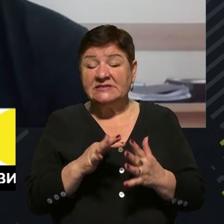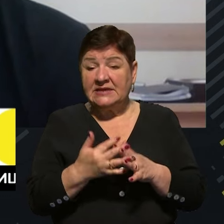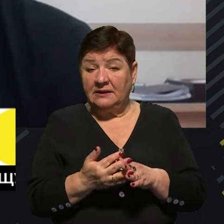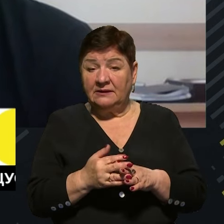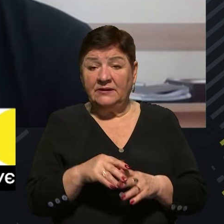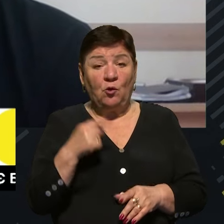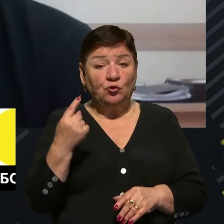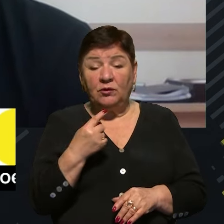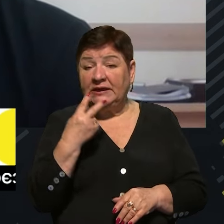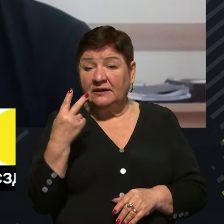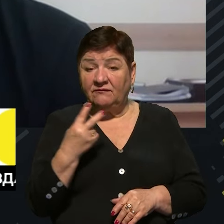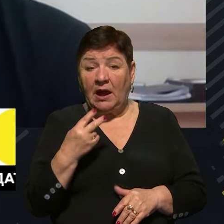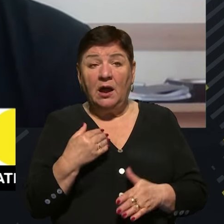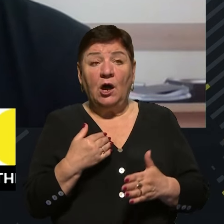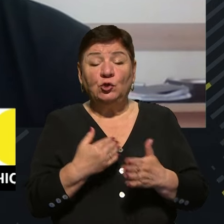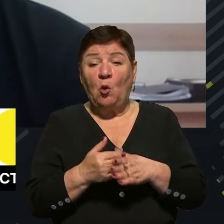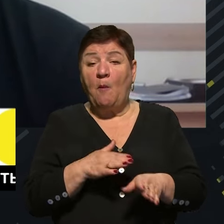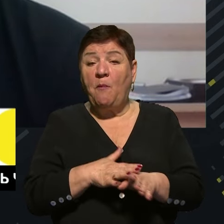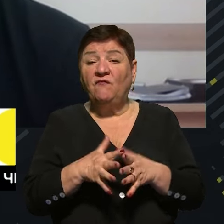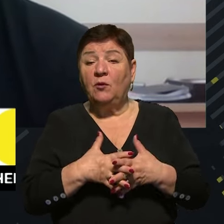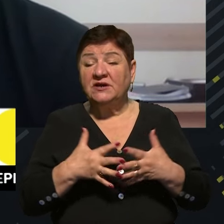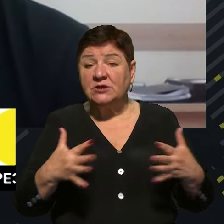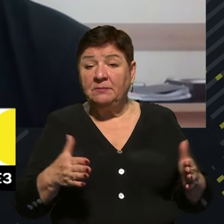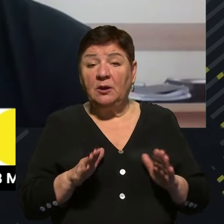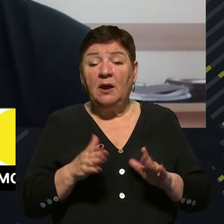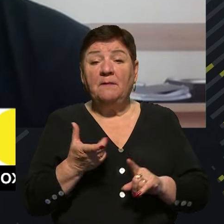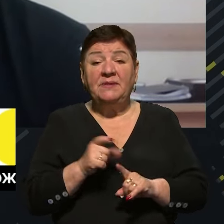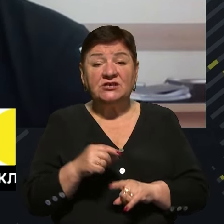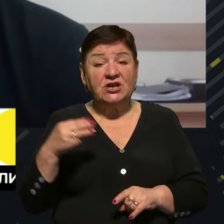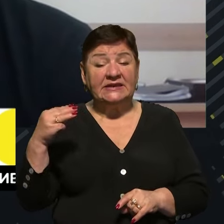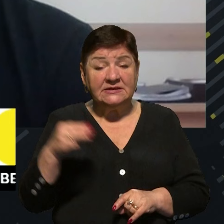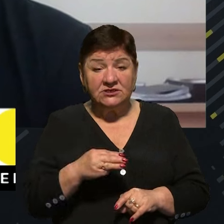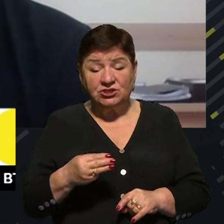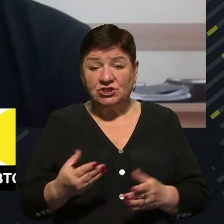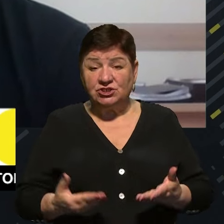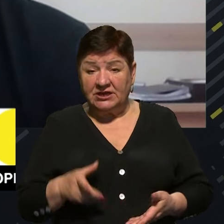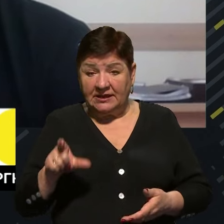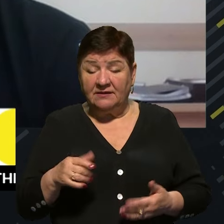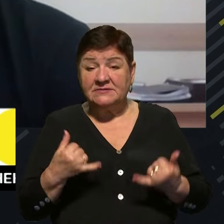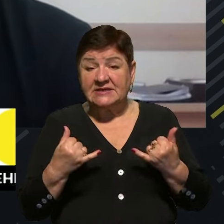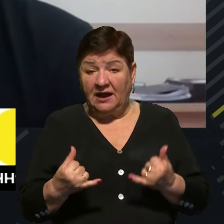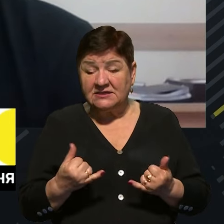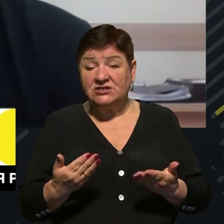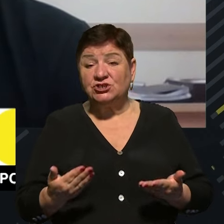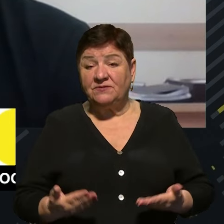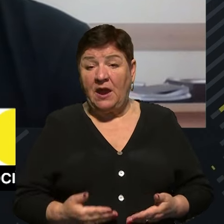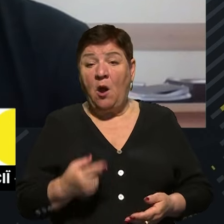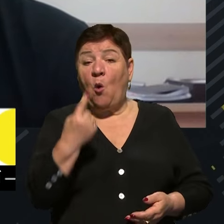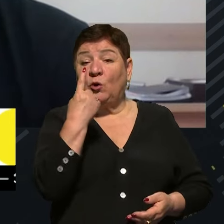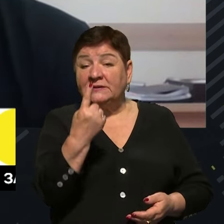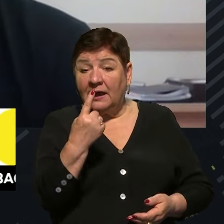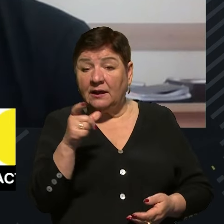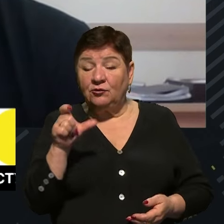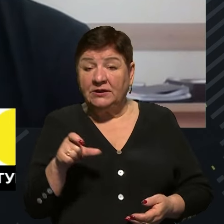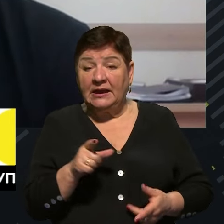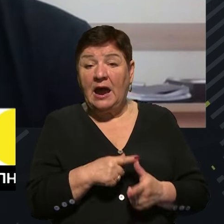і не два. Тобто до повномасштабного вторгнення там мешкало більше тисячі мешканців. Зараз там же мешкає одна людина, або